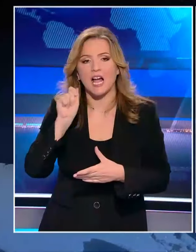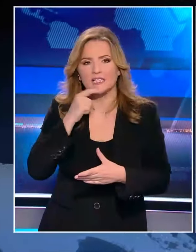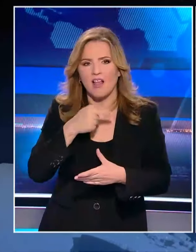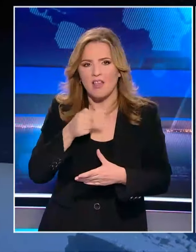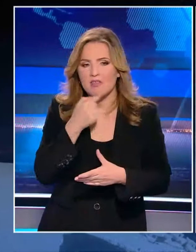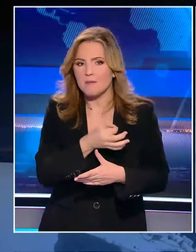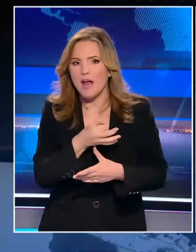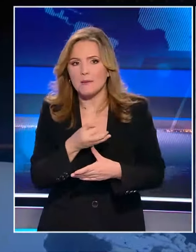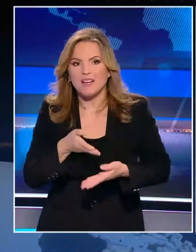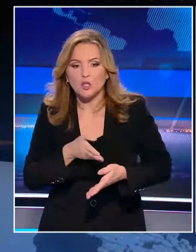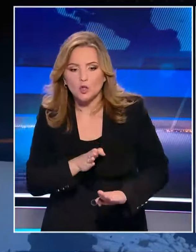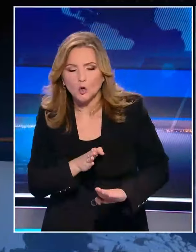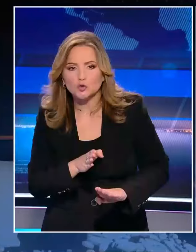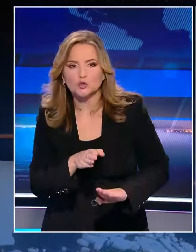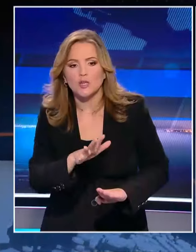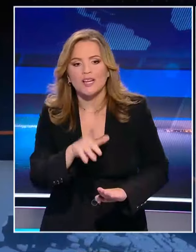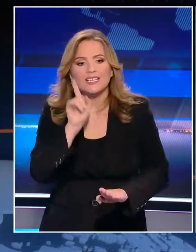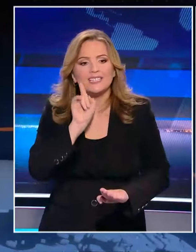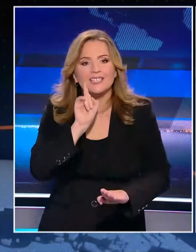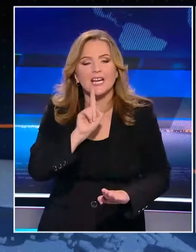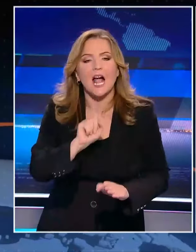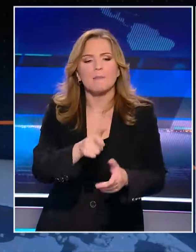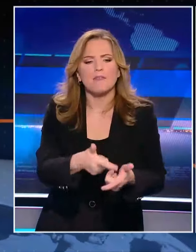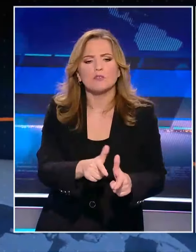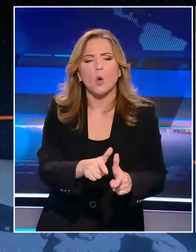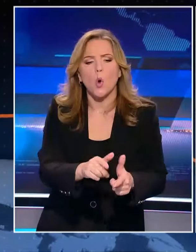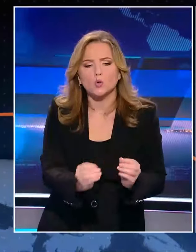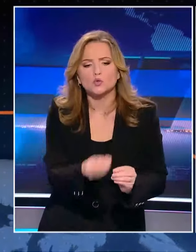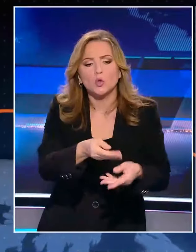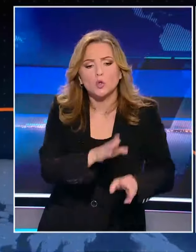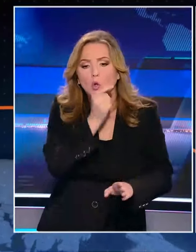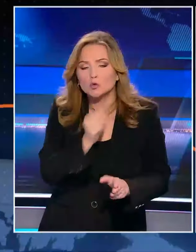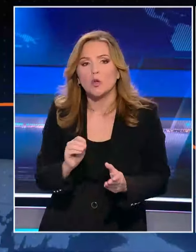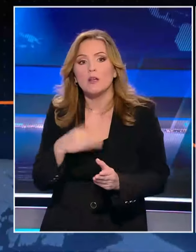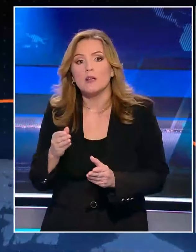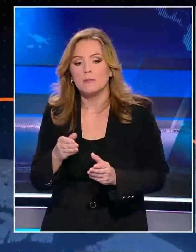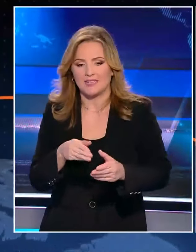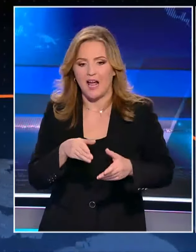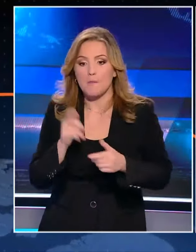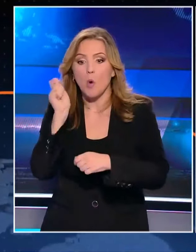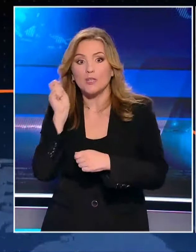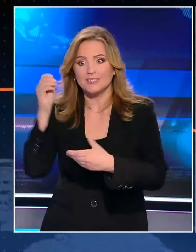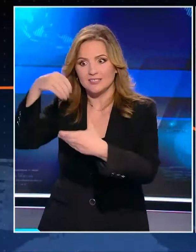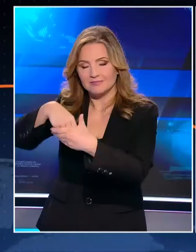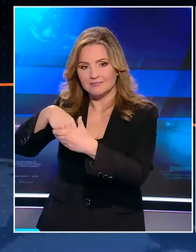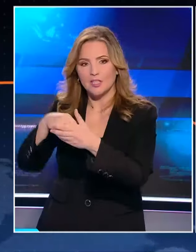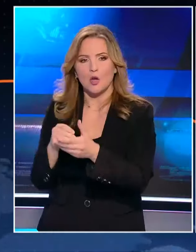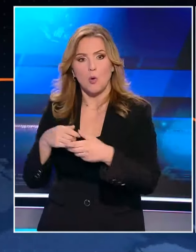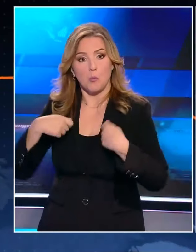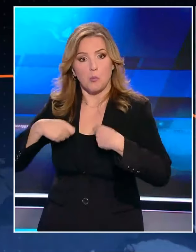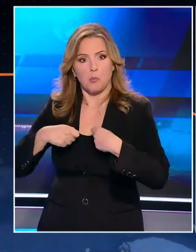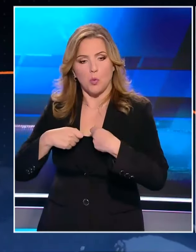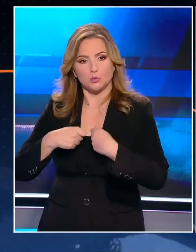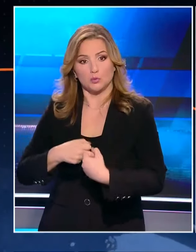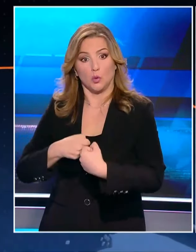σκοπτική αναφορά στο γιο μιας υποτιθέμενης πλήστρας που μπορεί να μπει πάμπτωχος στην πολιτική και να βγει πάμπλουτος. Εγώ στη ζωή μου, εδώ και πολλά